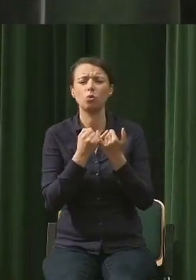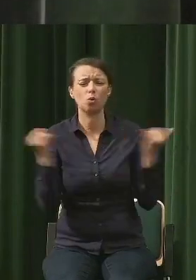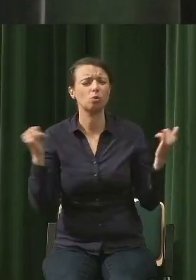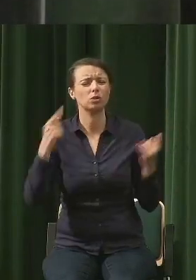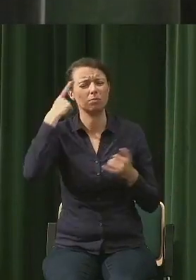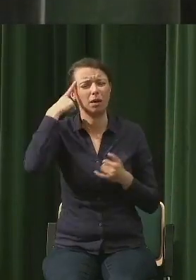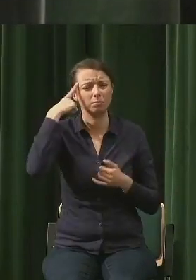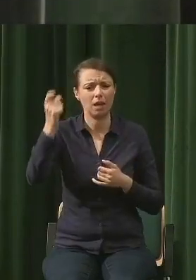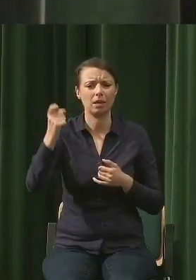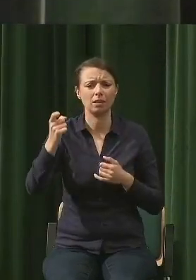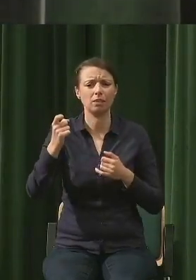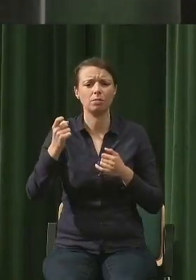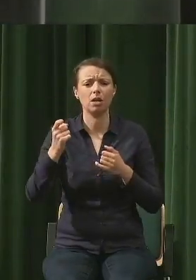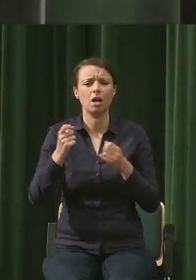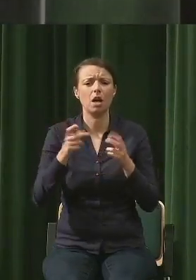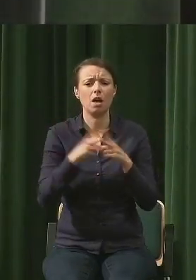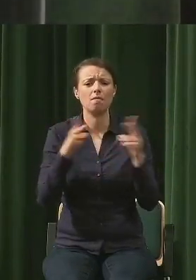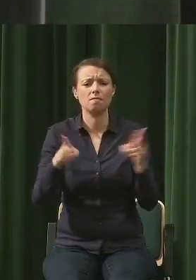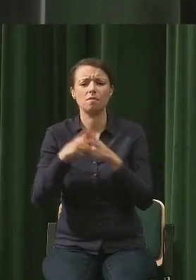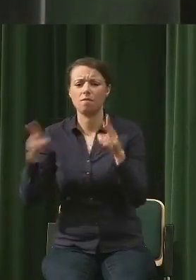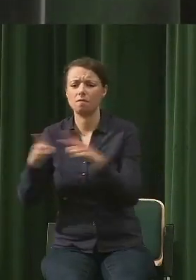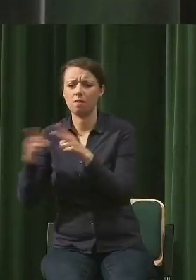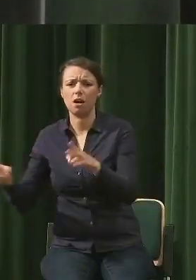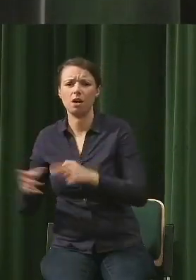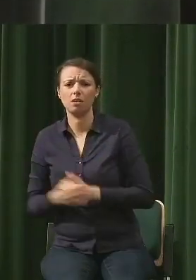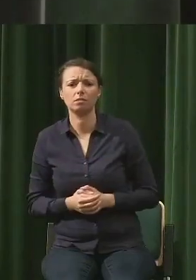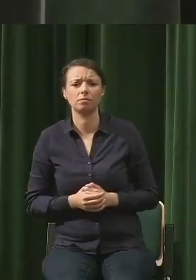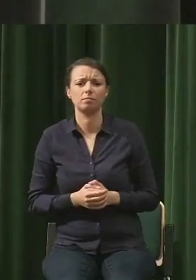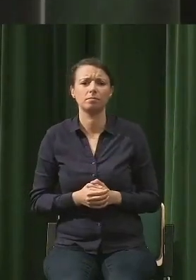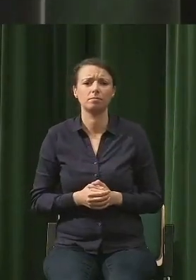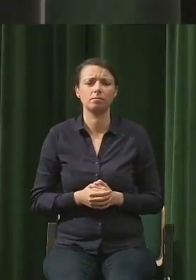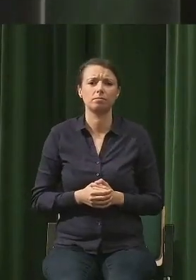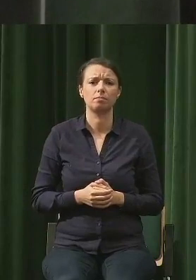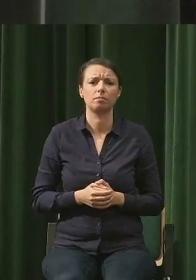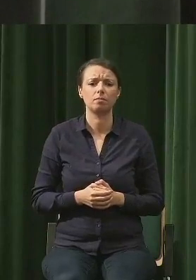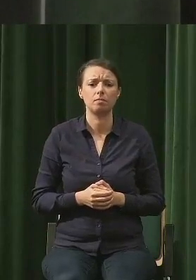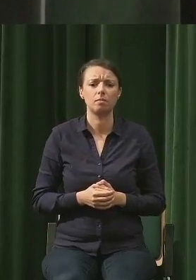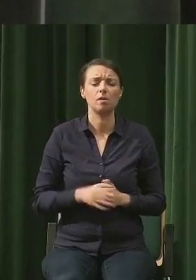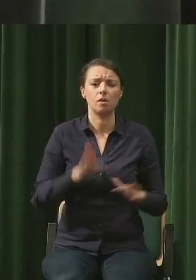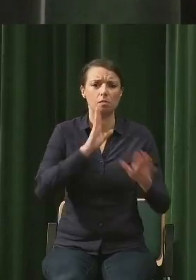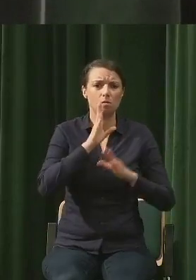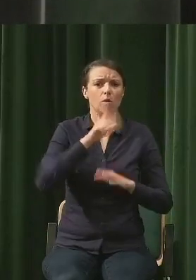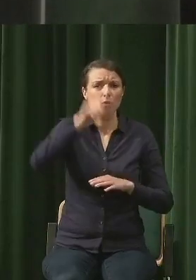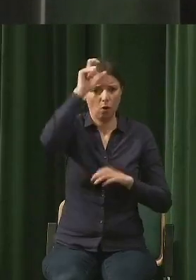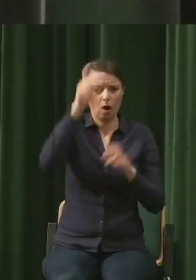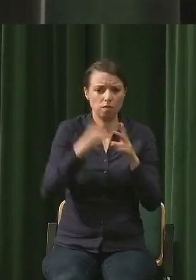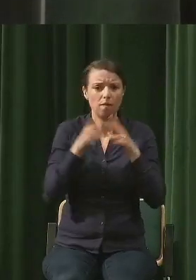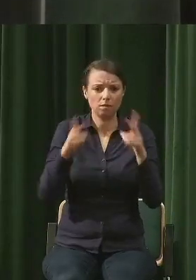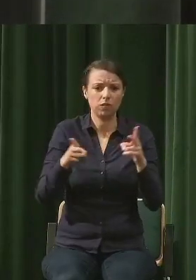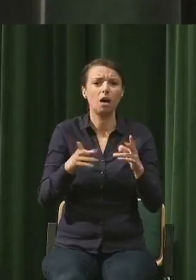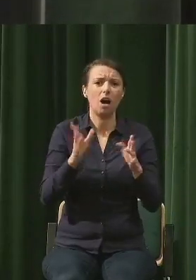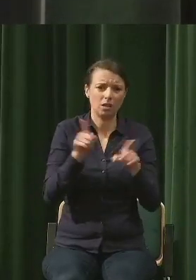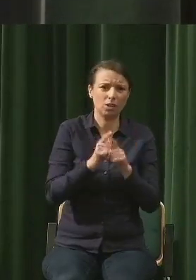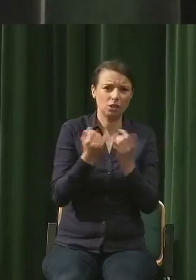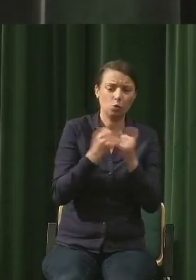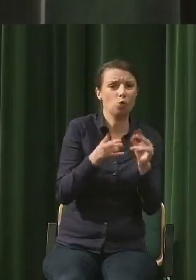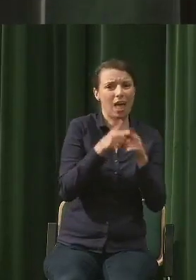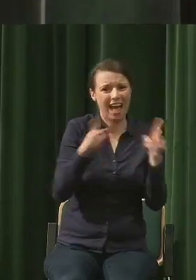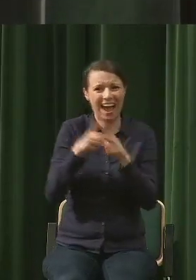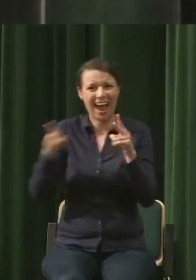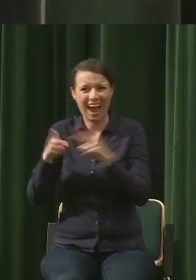nigdy z tego nie korzystałem potem w życiu. Doszedł antropocent. Tak jest. Również te